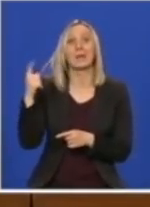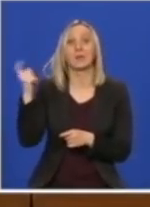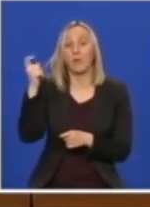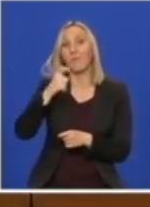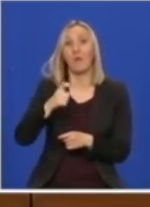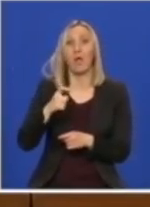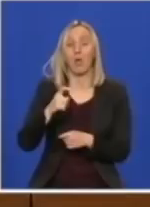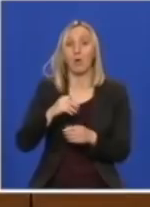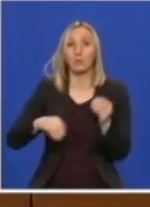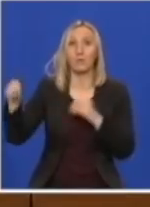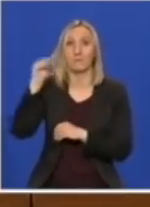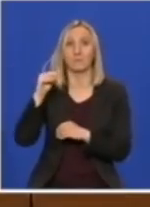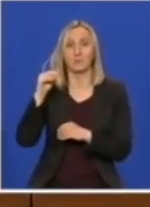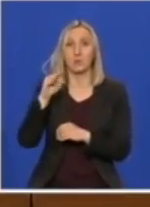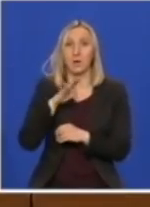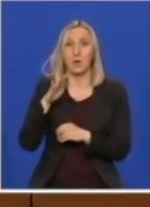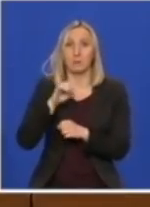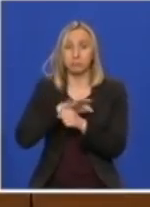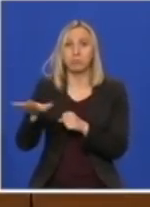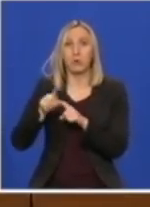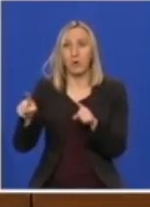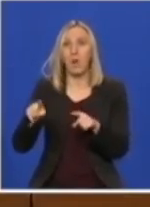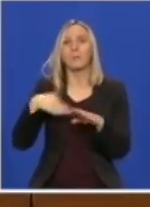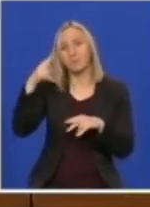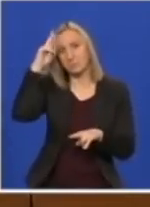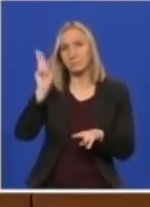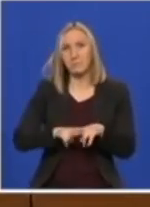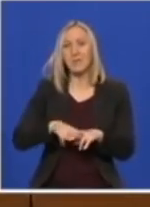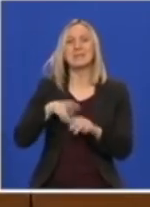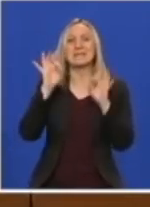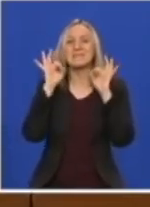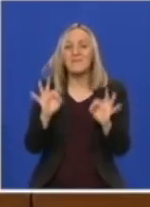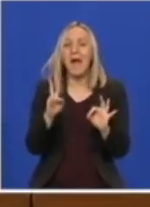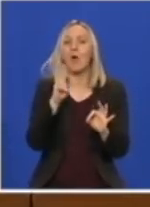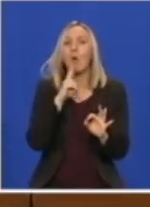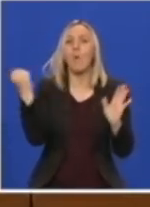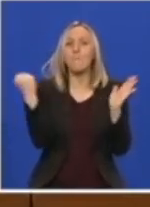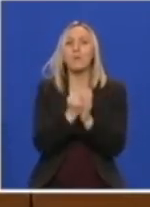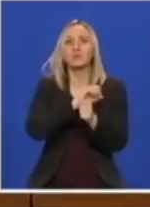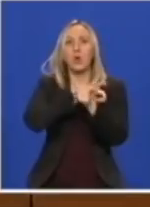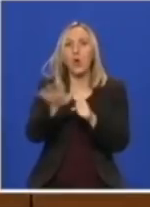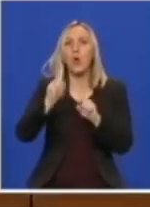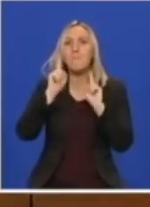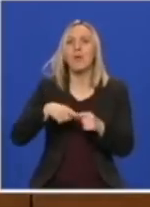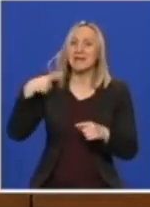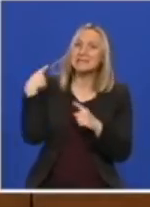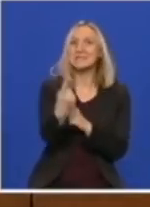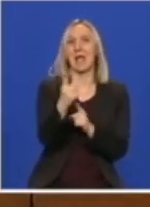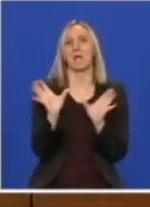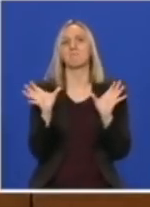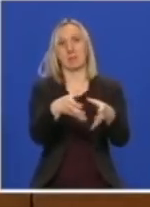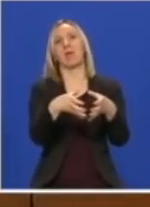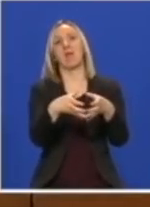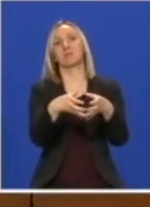nakon toga rešili na striktnu izolaciju. Znači svaki oboleo zaseban,